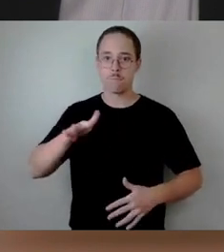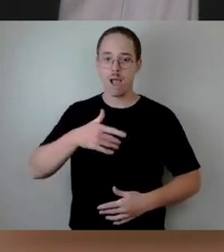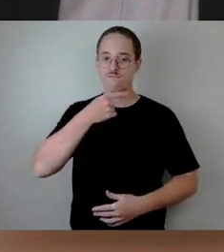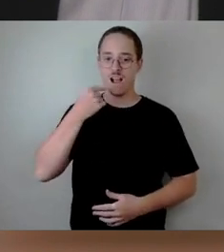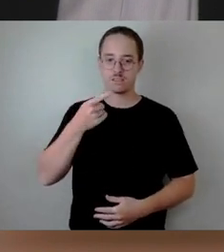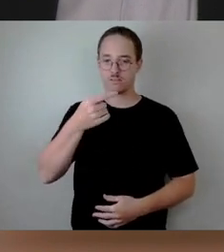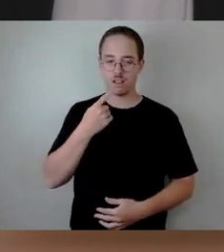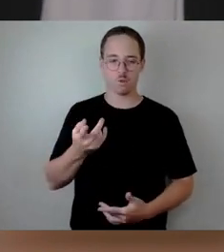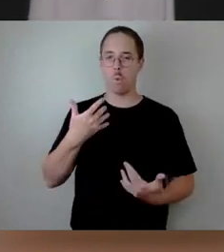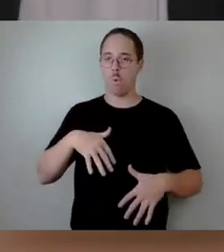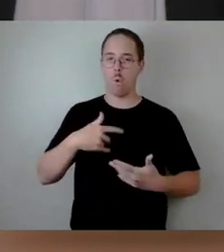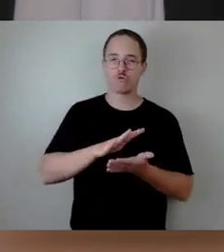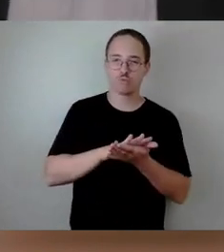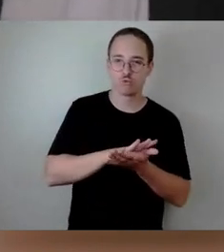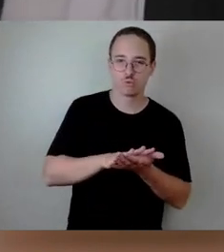Auch das ist richtig.